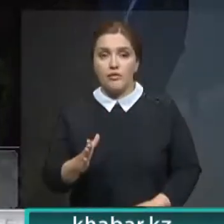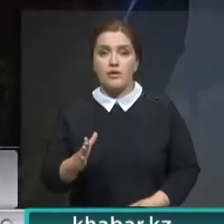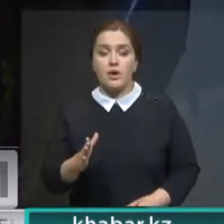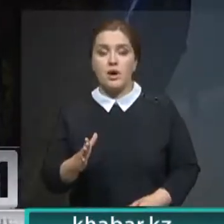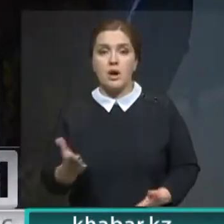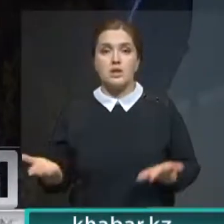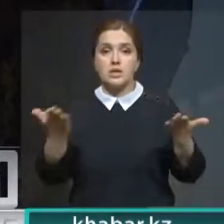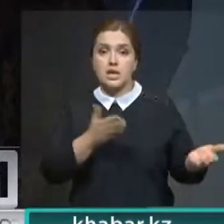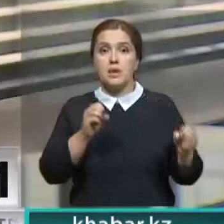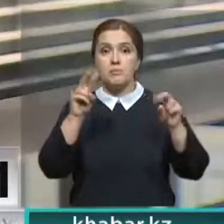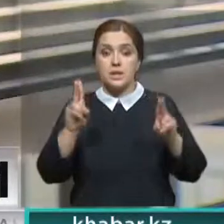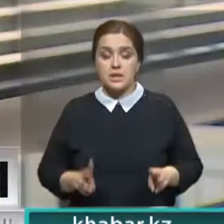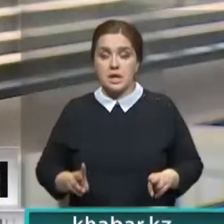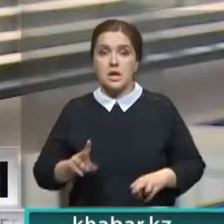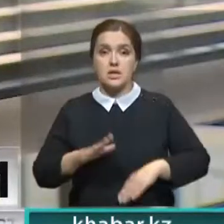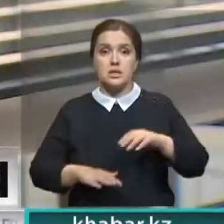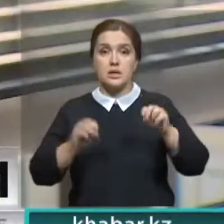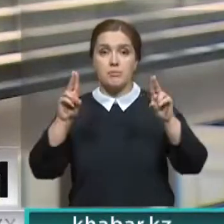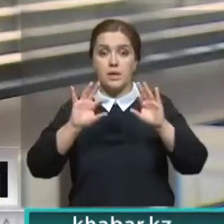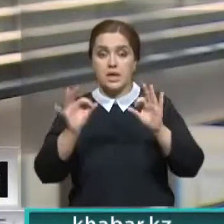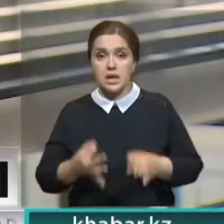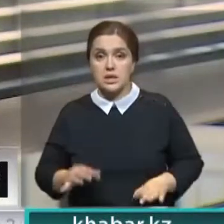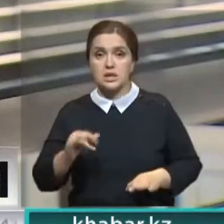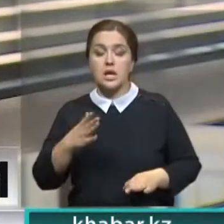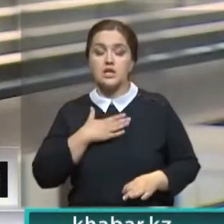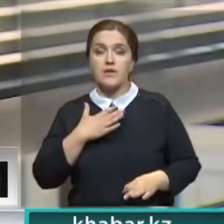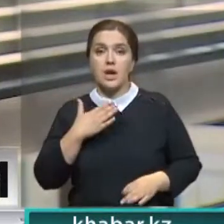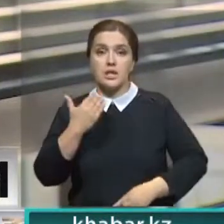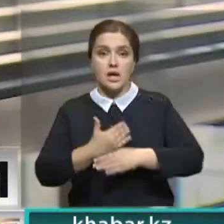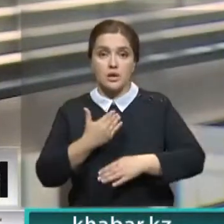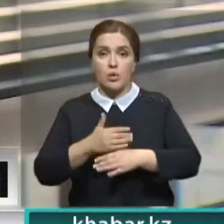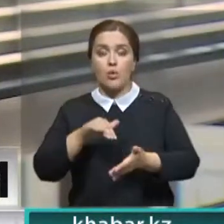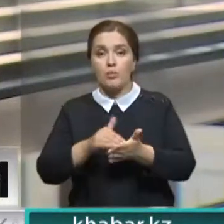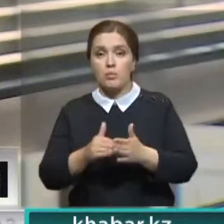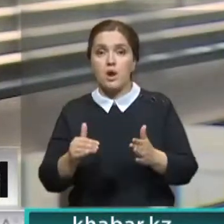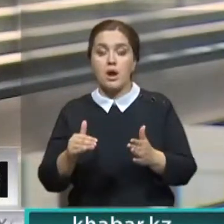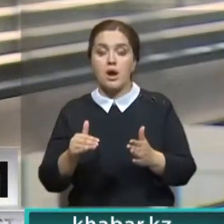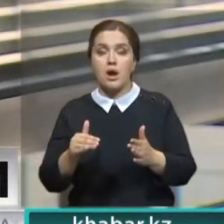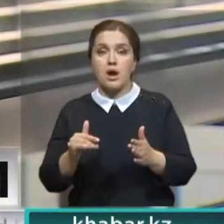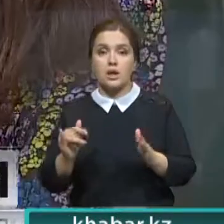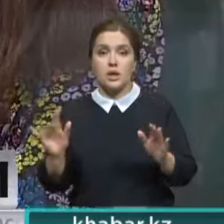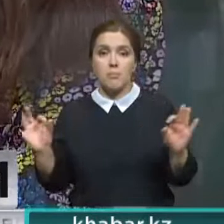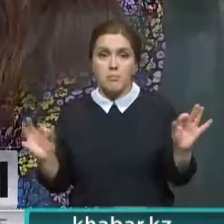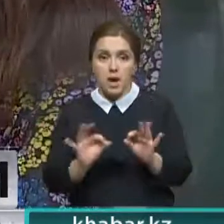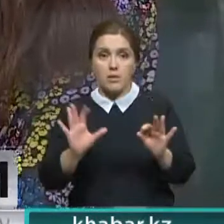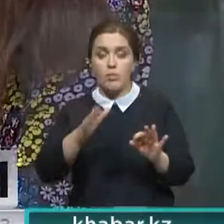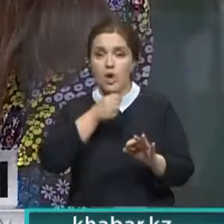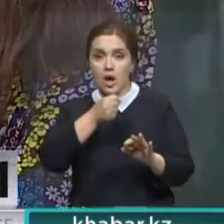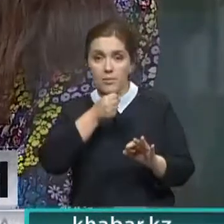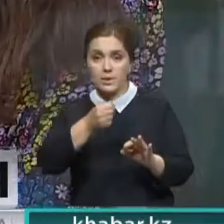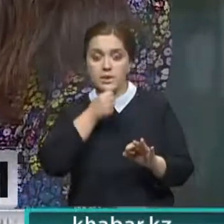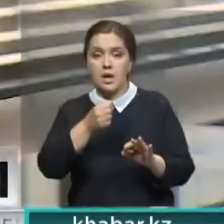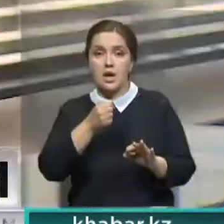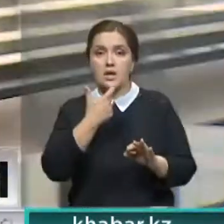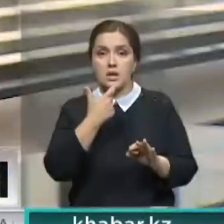пригласили специальных экспертов классической музыки из нашего театра оперы и балета в Нур-Султане, которые будут комментировать и самое, наверное, то, что